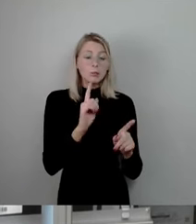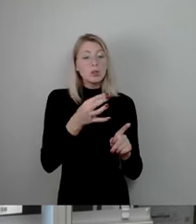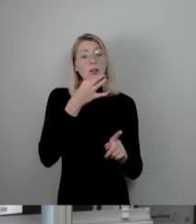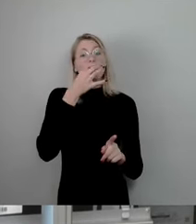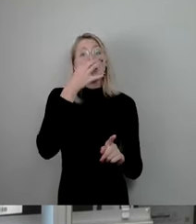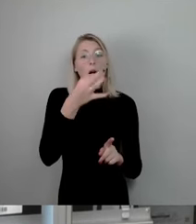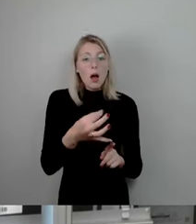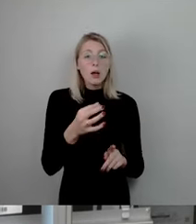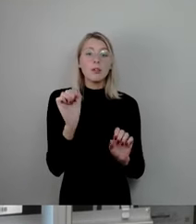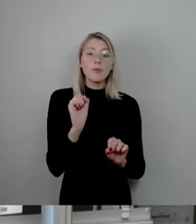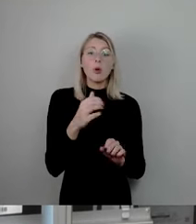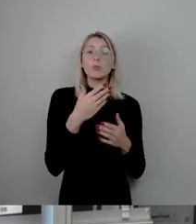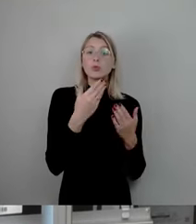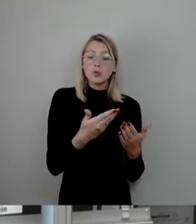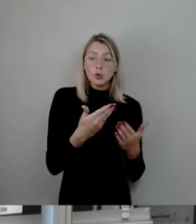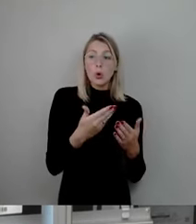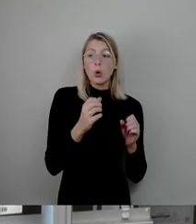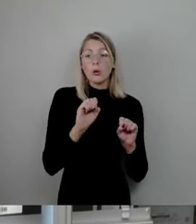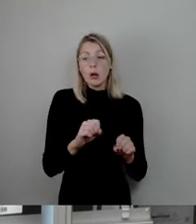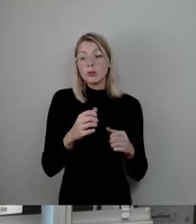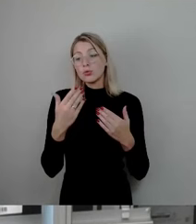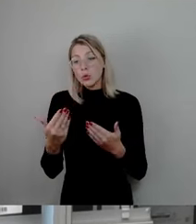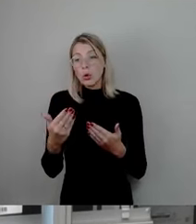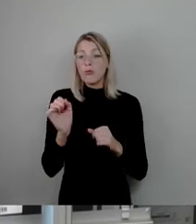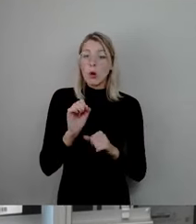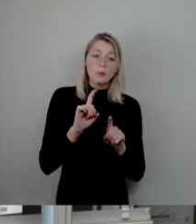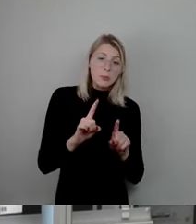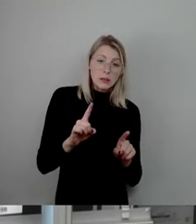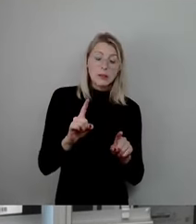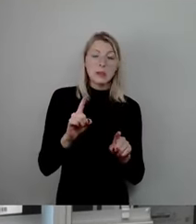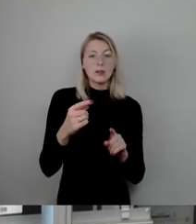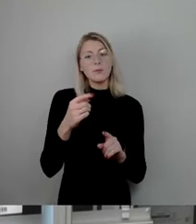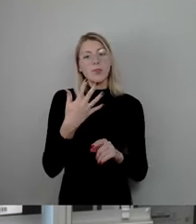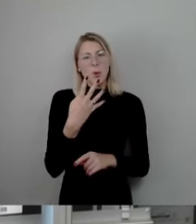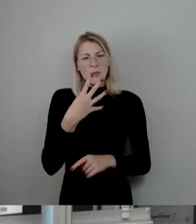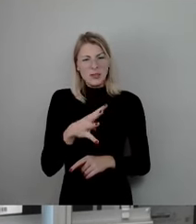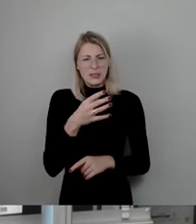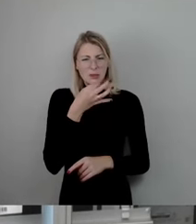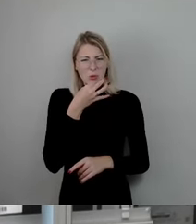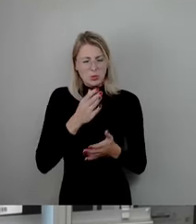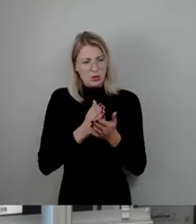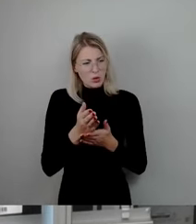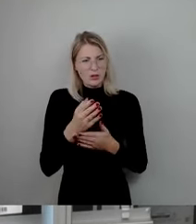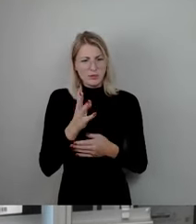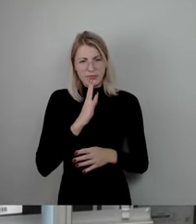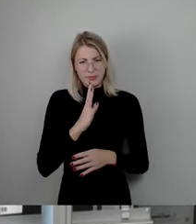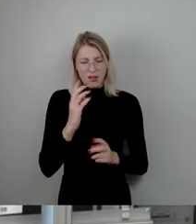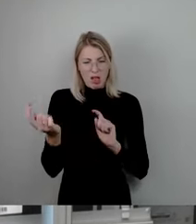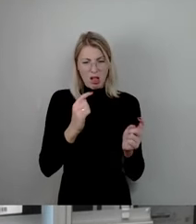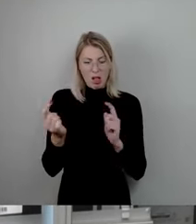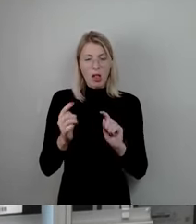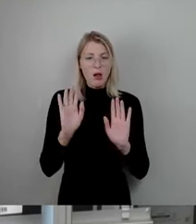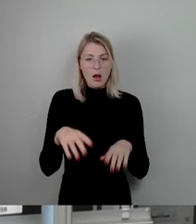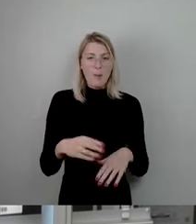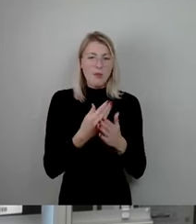kann das aus diesen Projekten kommen, warum nicht. Es ging dann eine Dreiviertelstunde, wo man jetzt denkt, das Finanzausschuss macht das meistens in fünf Minuten, so eine Vorlage, weil